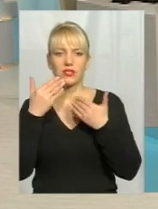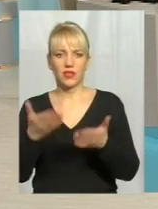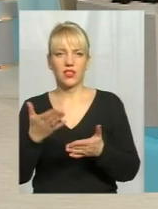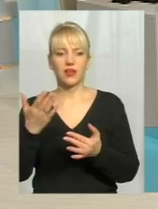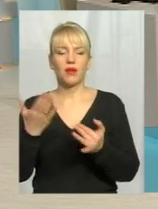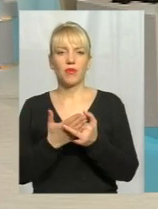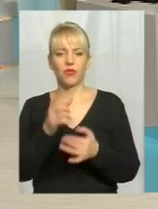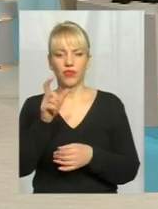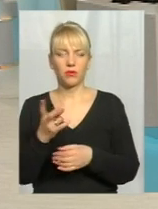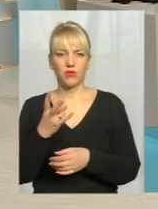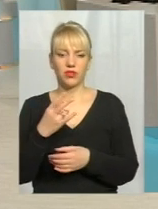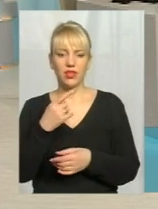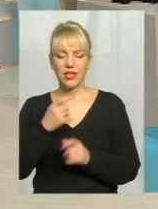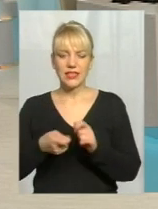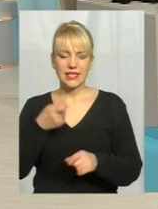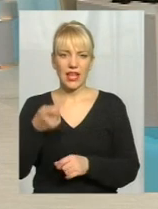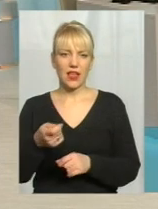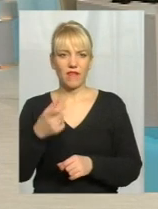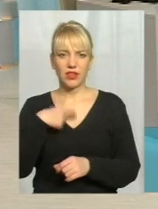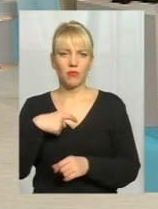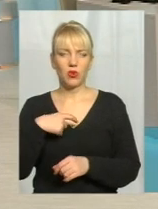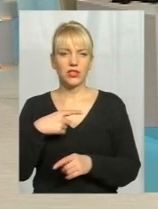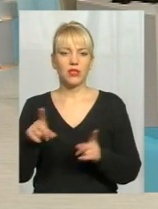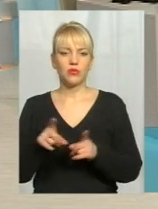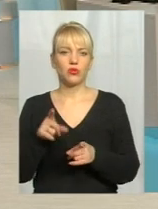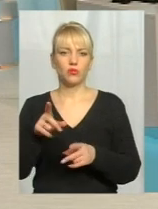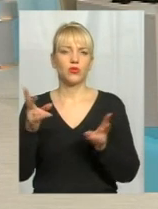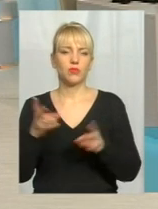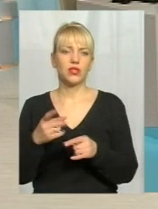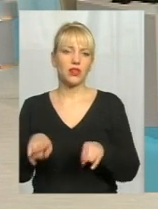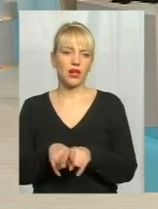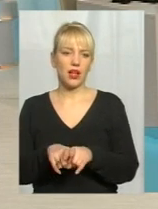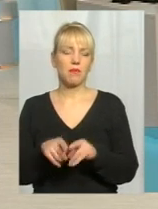заявити про себе, про ту необхідність, що йому необхідна така пільга.